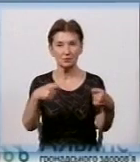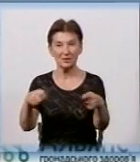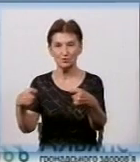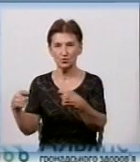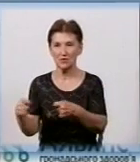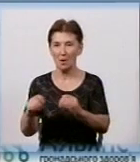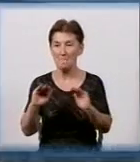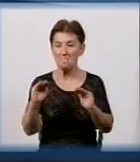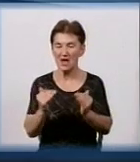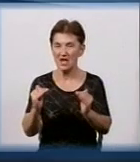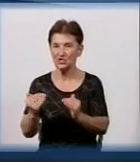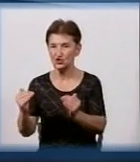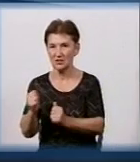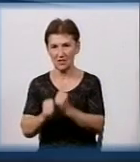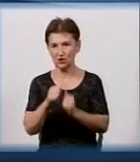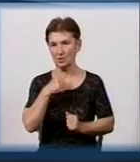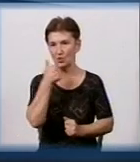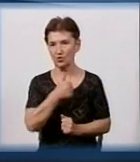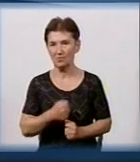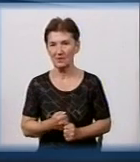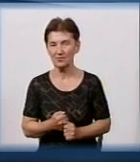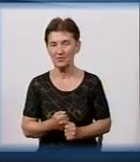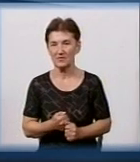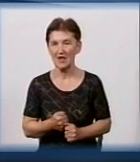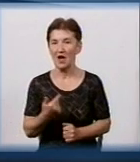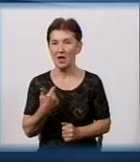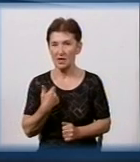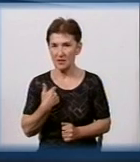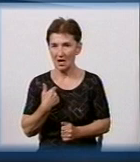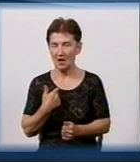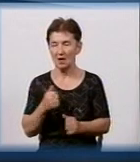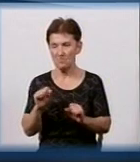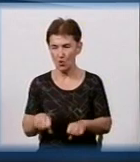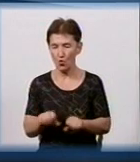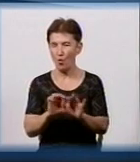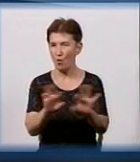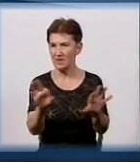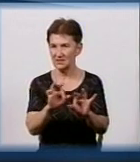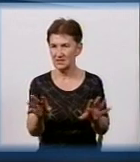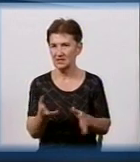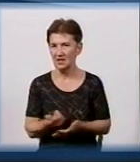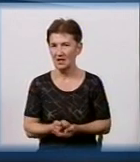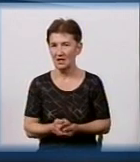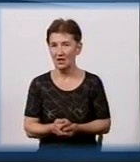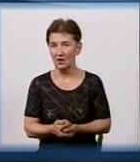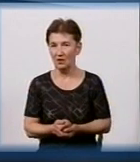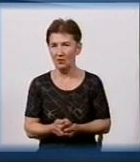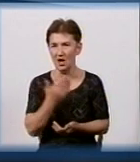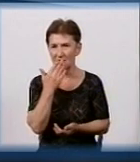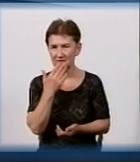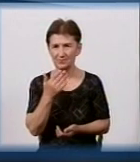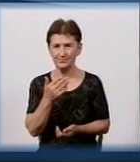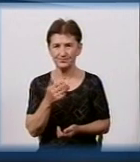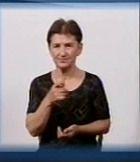менше з року в рік. Я можу це об'яснити, маюся на це своє мнення. Ваша статистика говорить, що